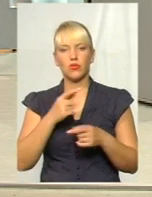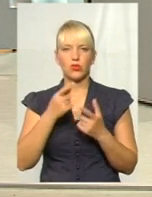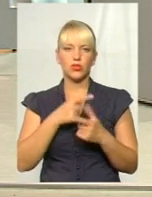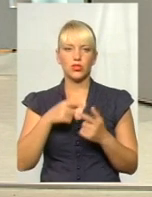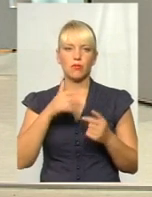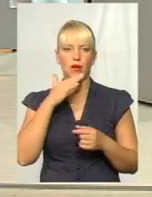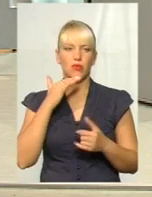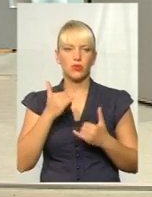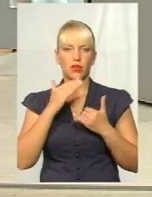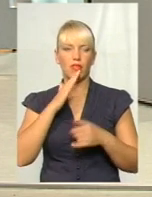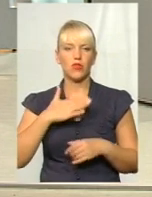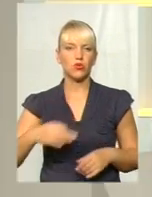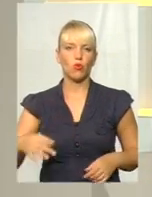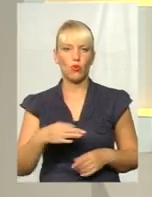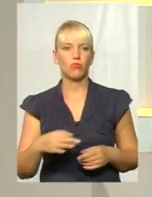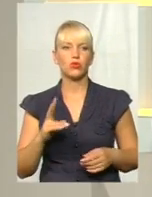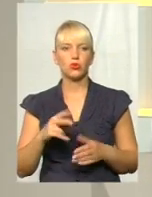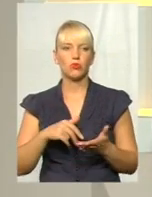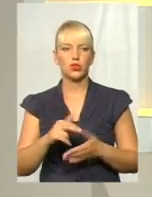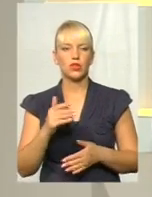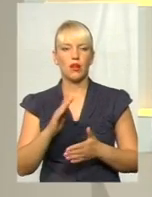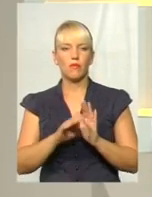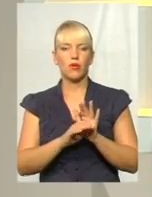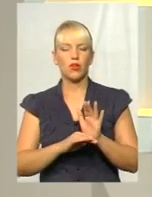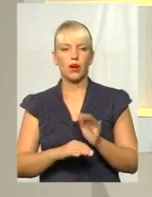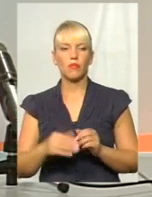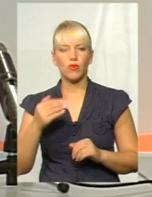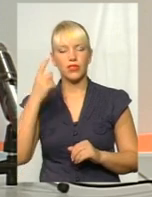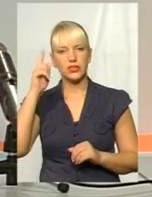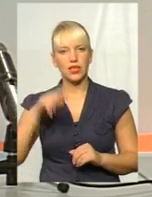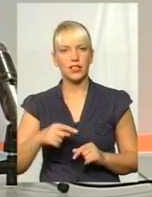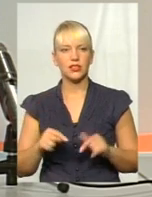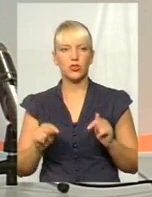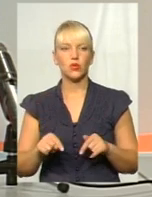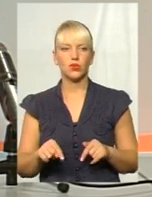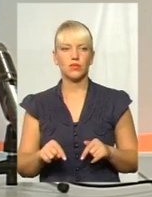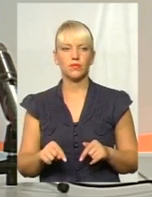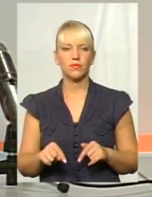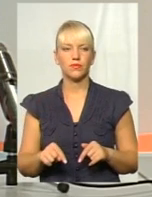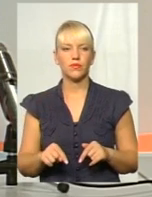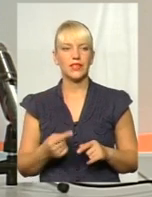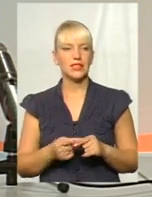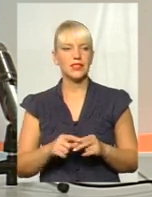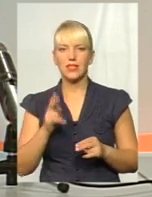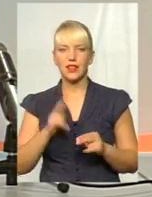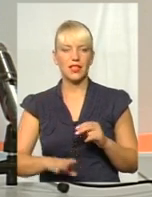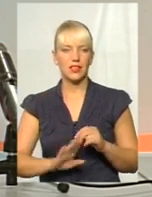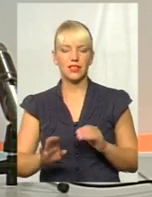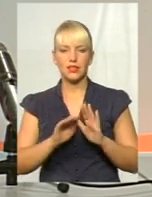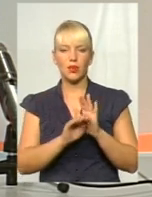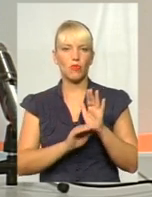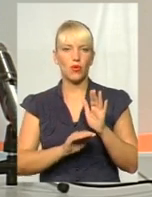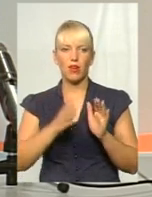Для нашої області. Які прийшли програми? Ви знаєте, тут треба… Це кінець. Це не кінець, та програма не